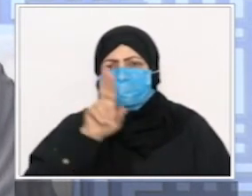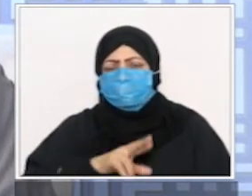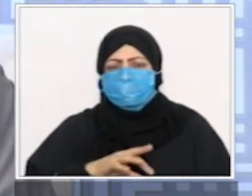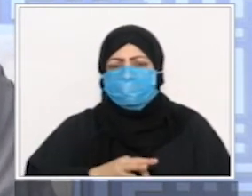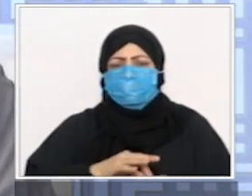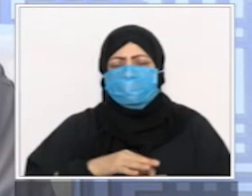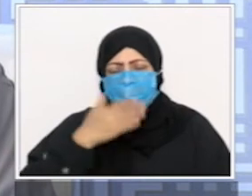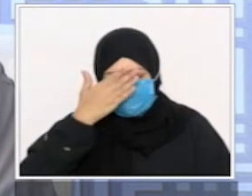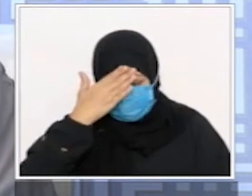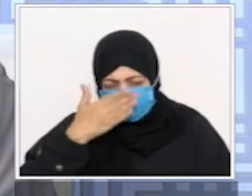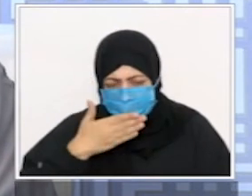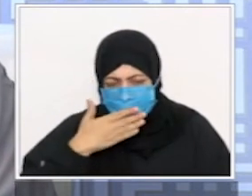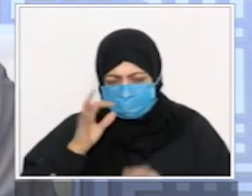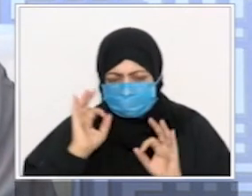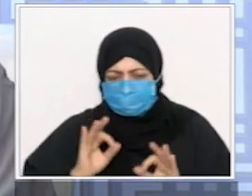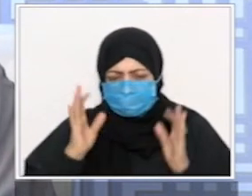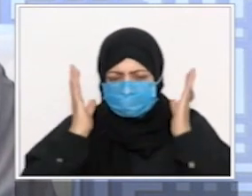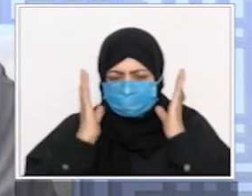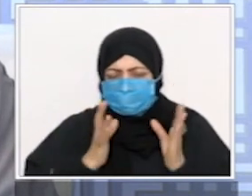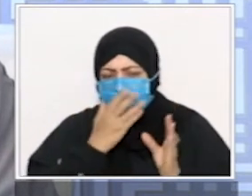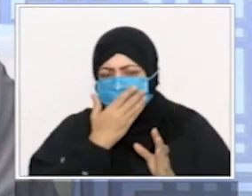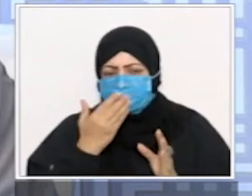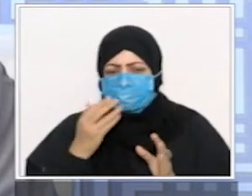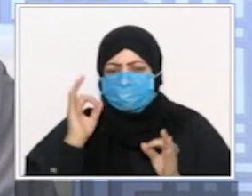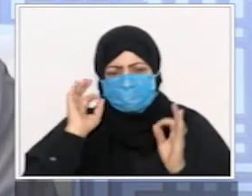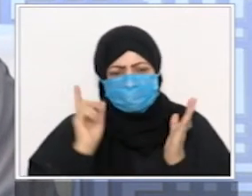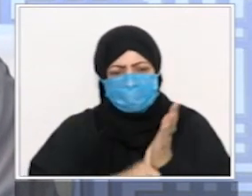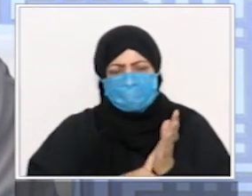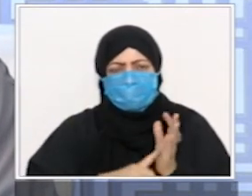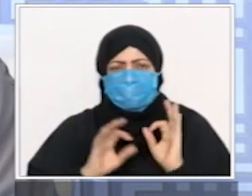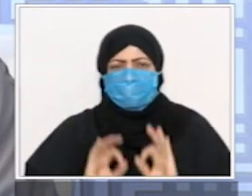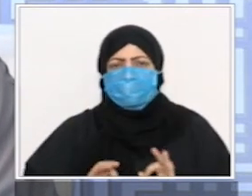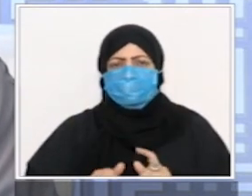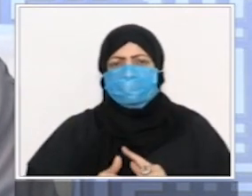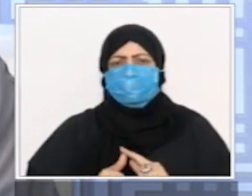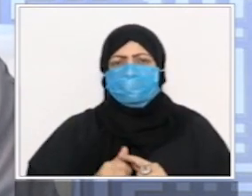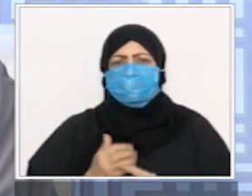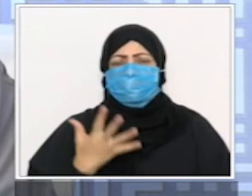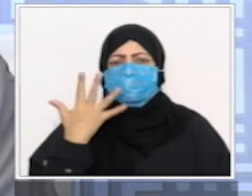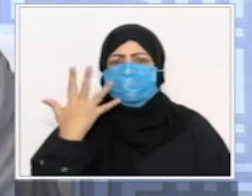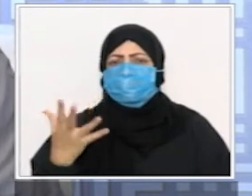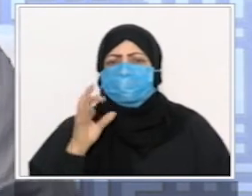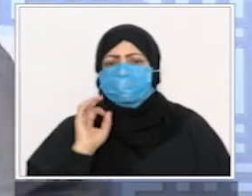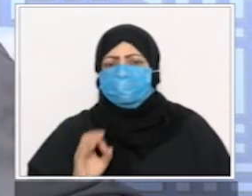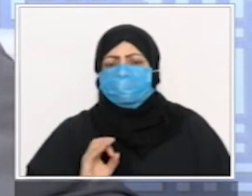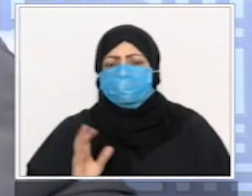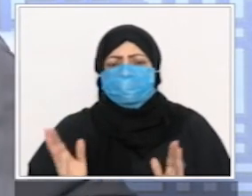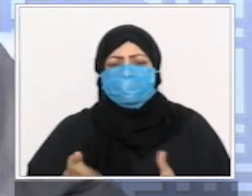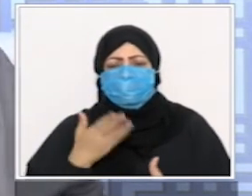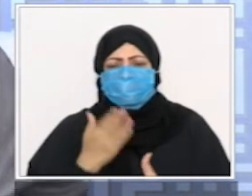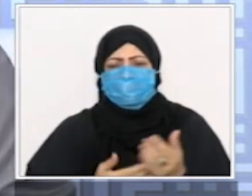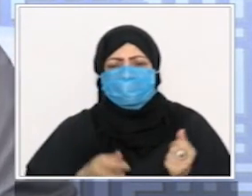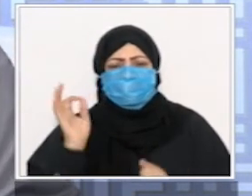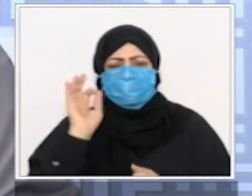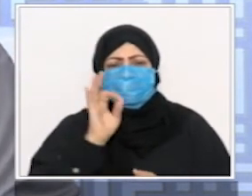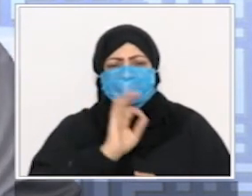فرايض ما تلعبش على الفرايض سلموا ليدي انتوا إياه ما تلعبش على فرايض الناس وعلى عبادتهم وكل واحد سمع